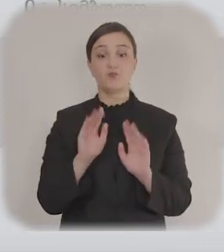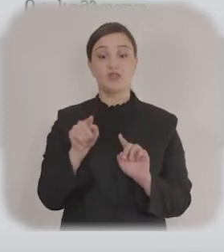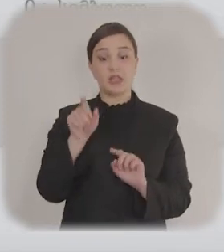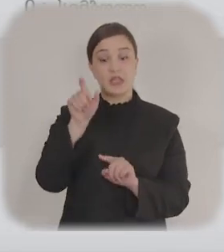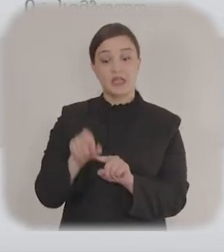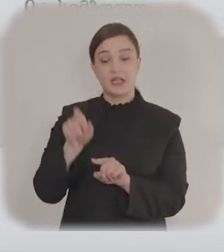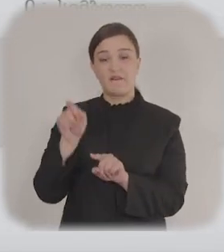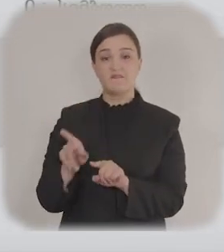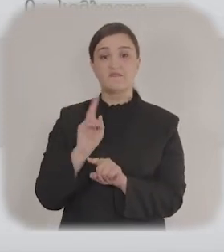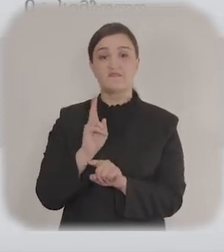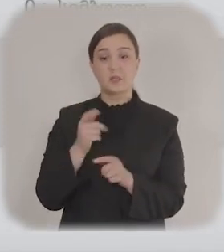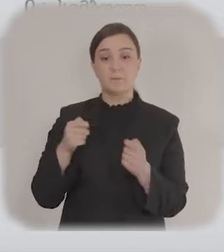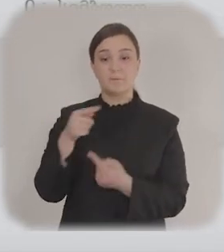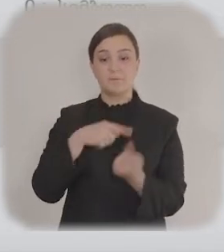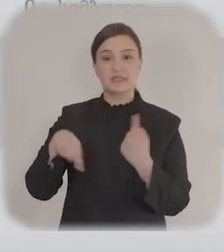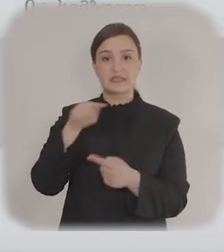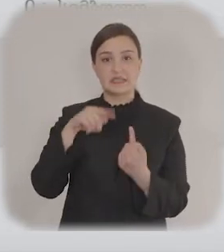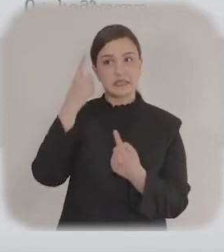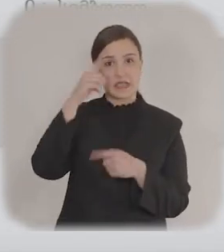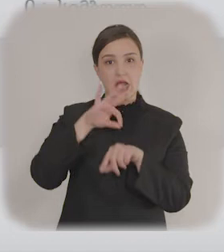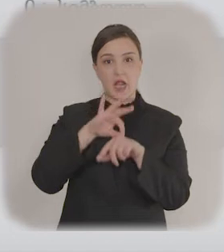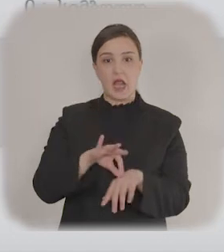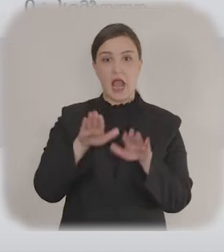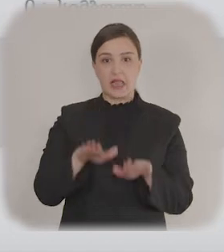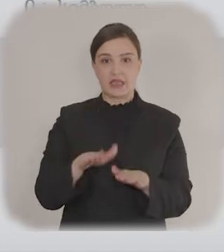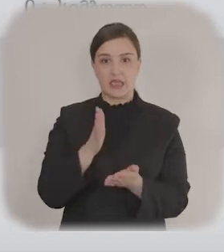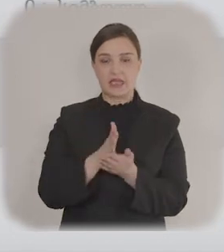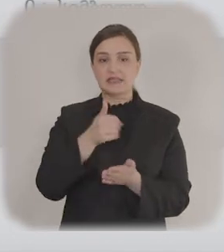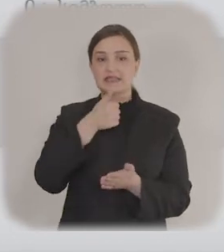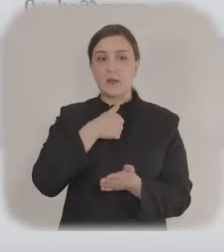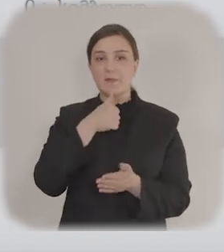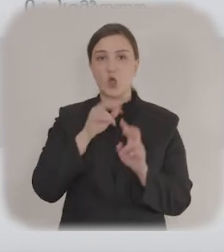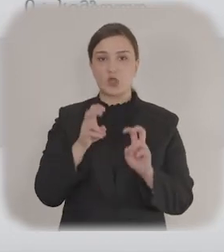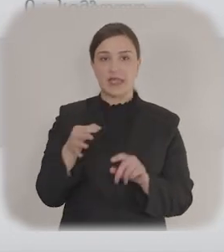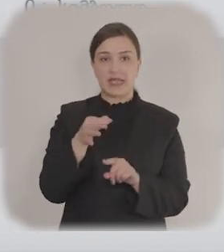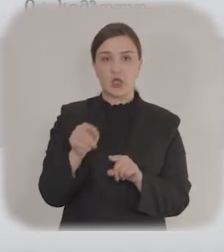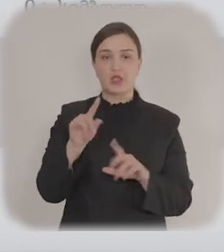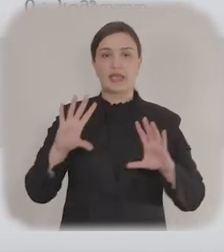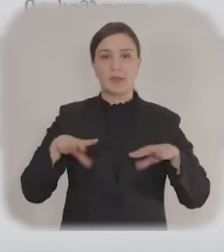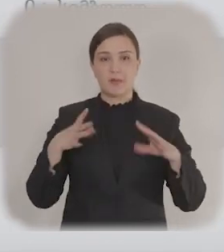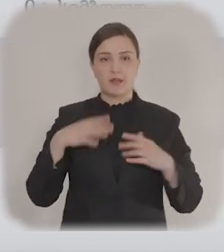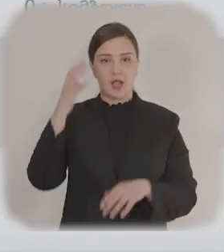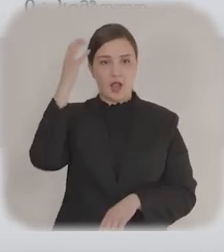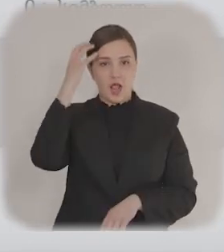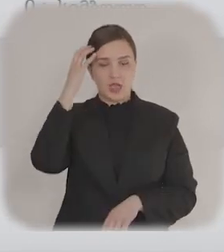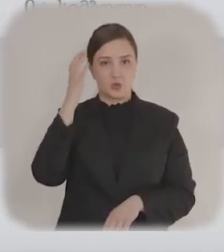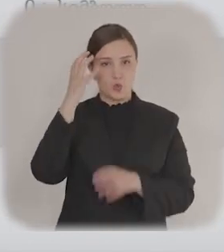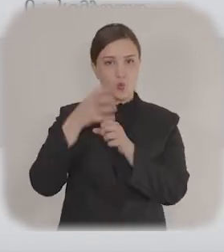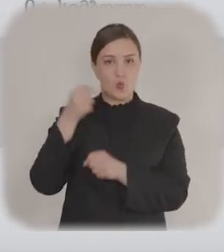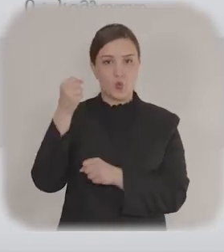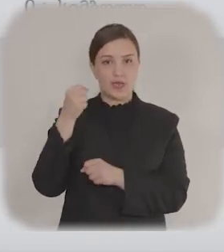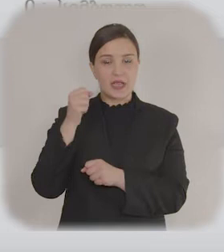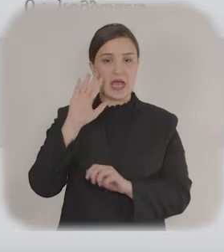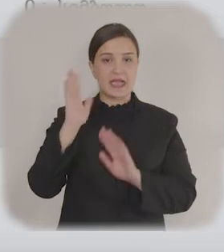pilot bölgələrdə, Emirati-də, Qaxeti-də, Quryada, Raça-Lüçğumidə və Qemusvaneti-də olan beneficiyarlar üçün 40 min lari